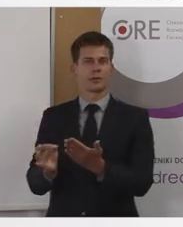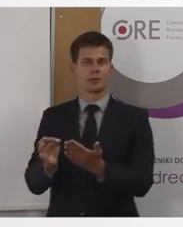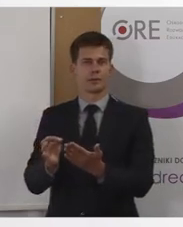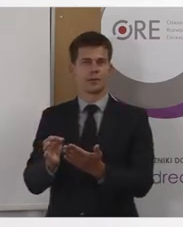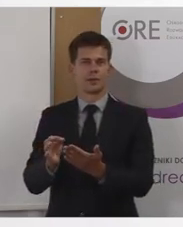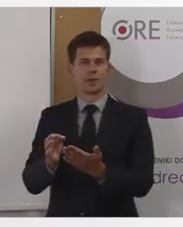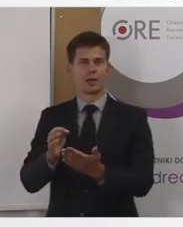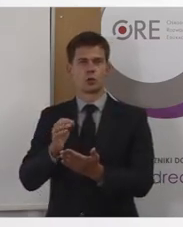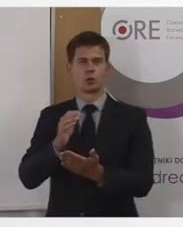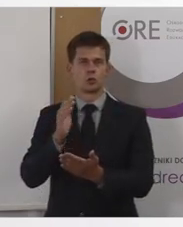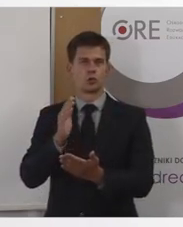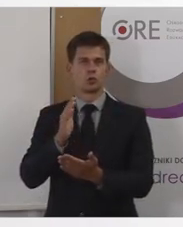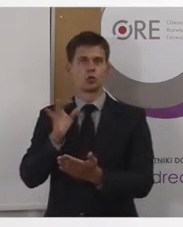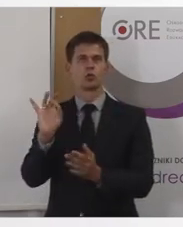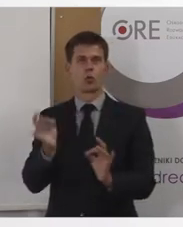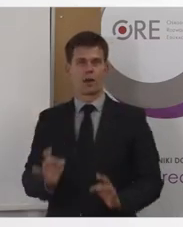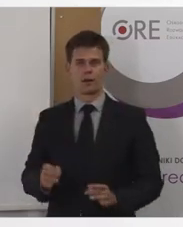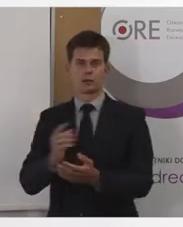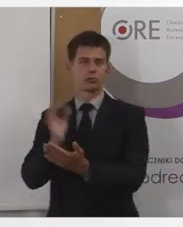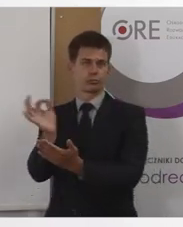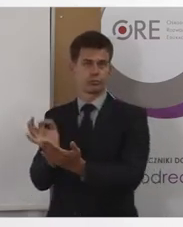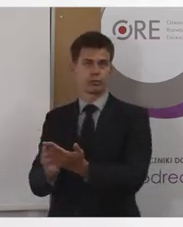Na to trzeba zwrócić uwagę.